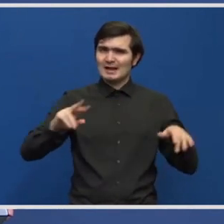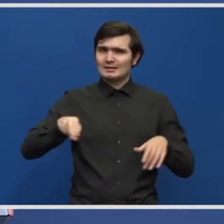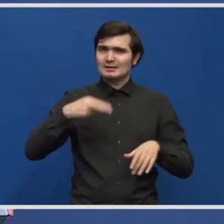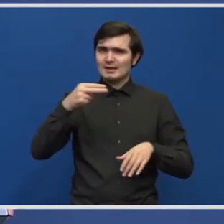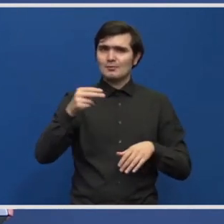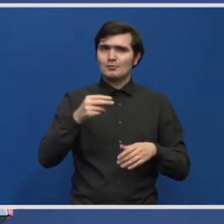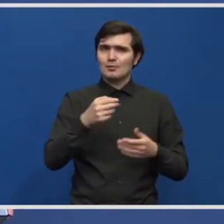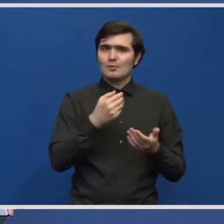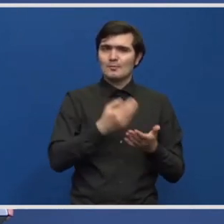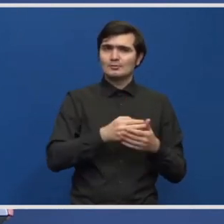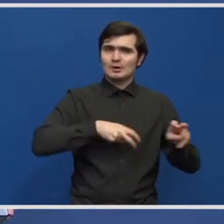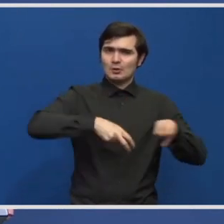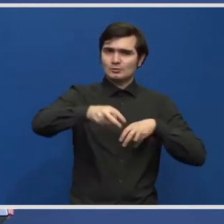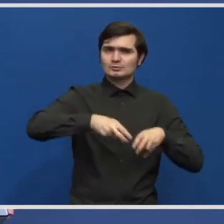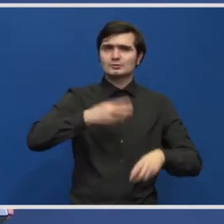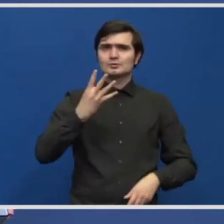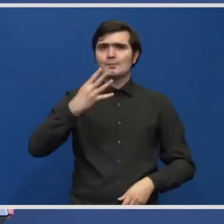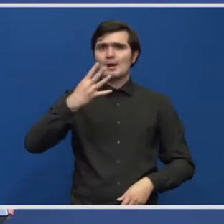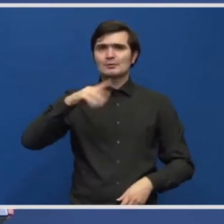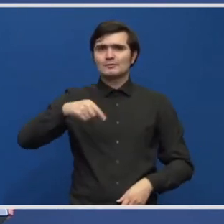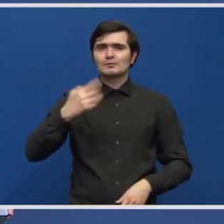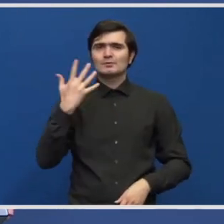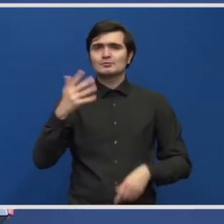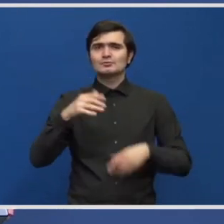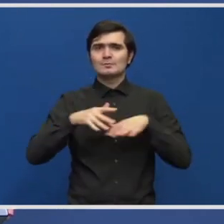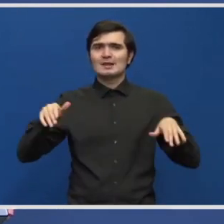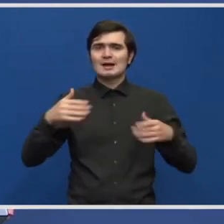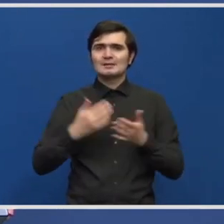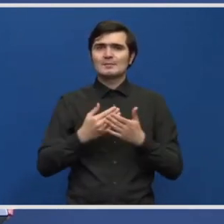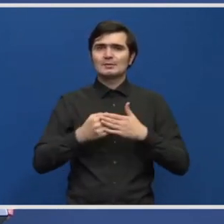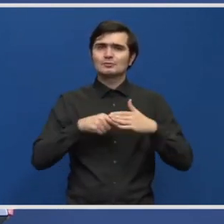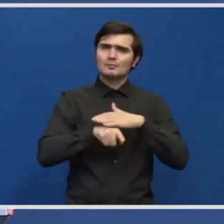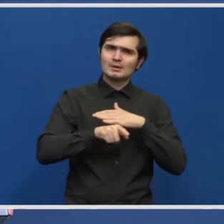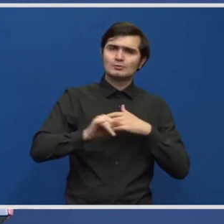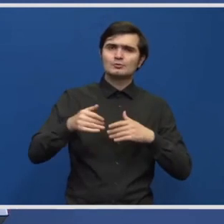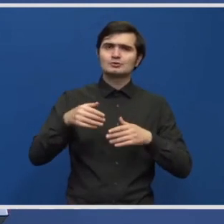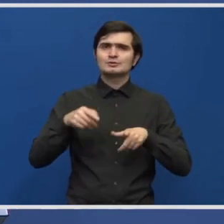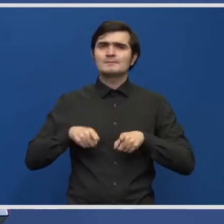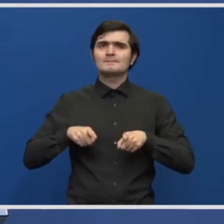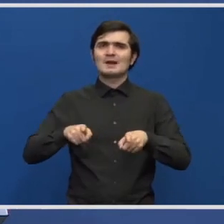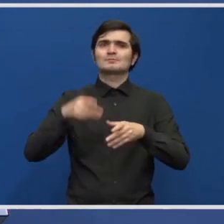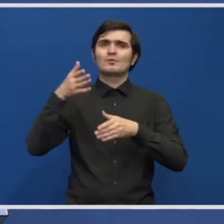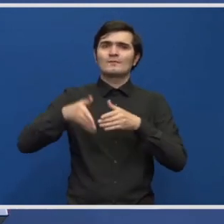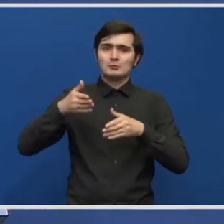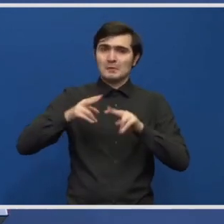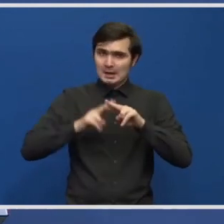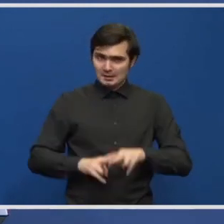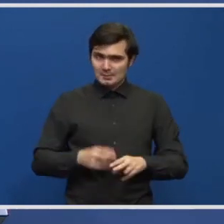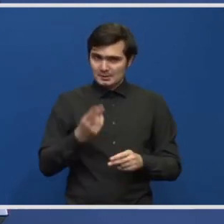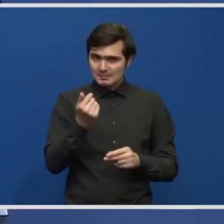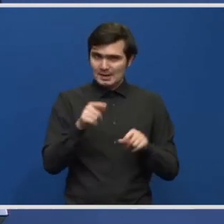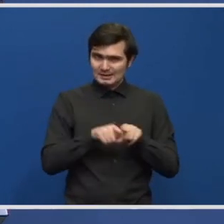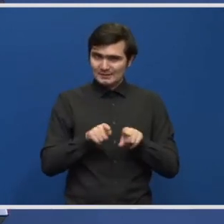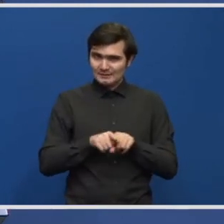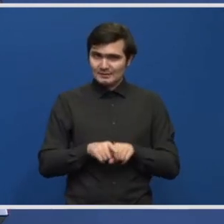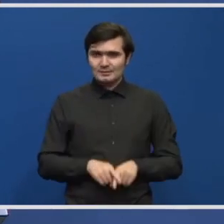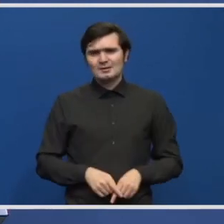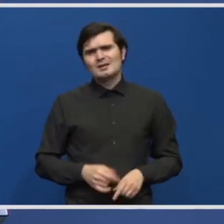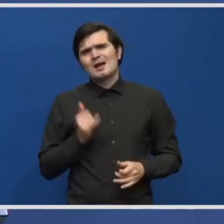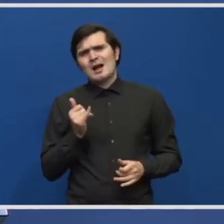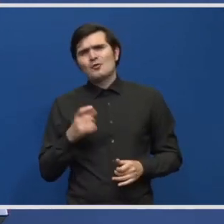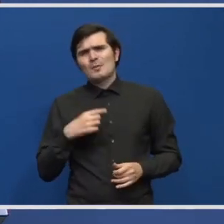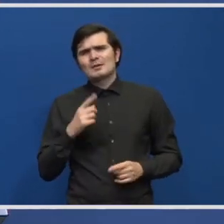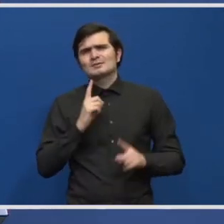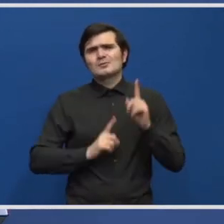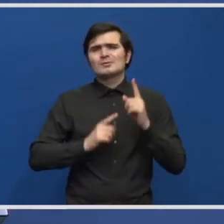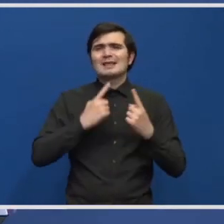autostrăzi și 4,5 miliarde de euro pentru ferroviar și metro. Rămân aceste sume? Sunt încă discuții, fine